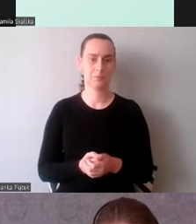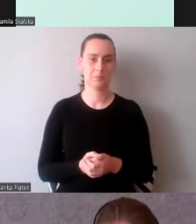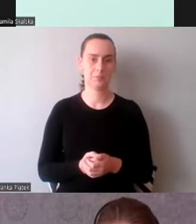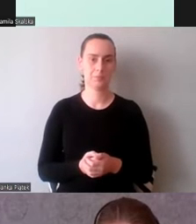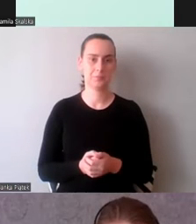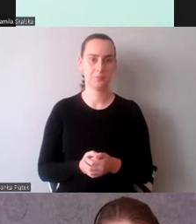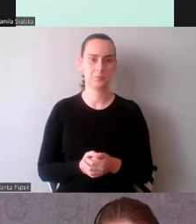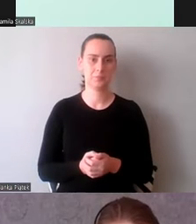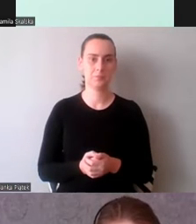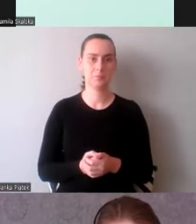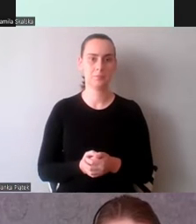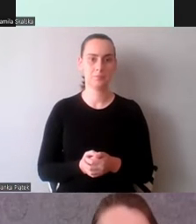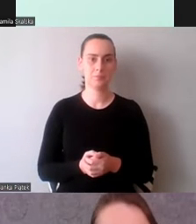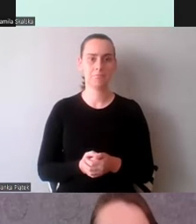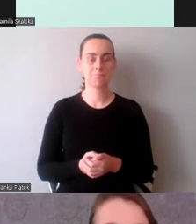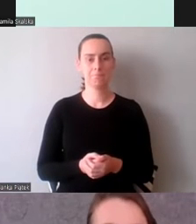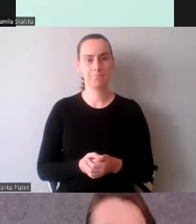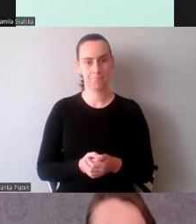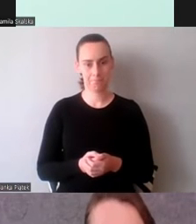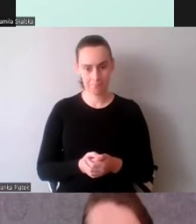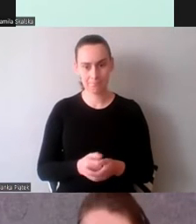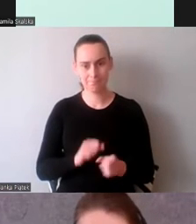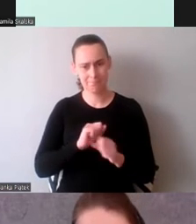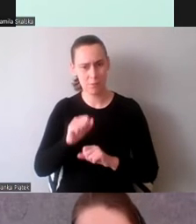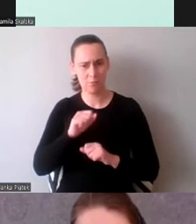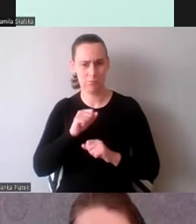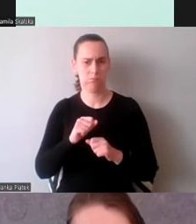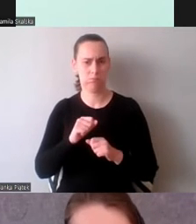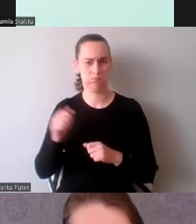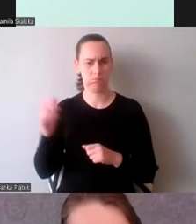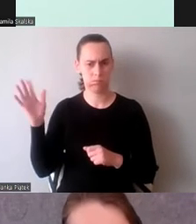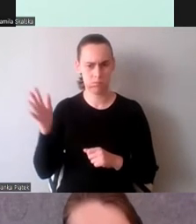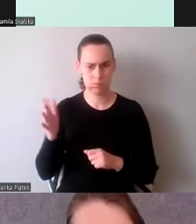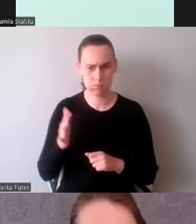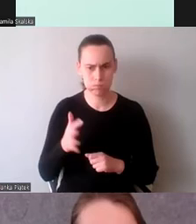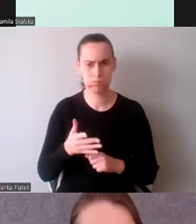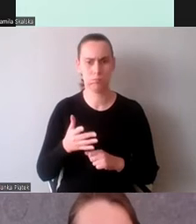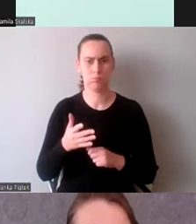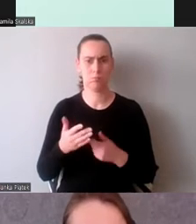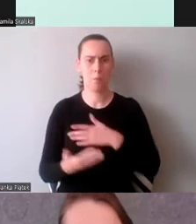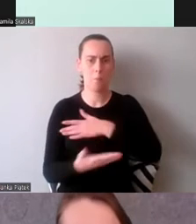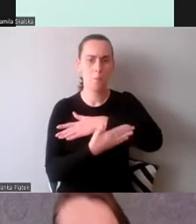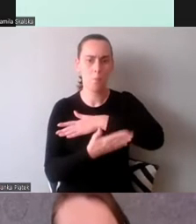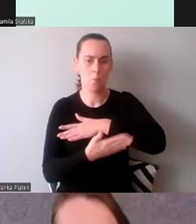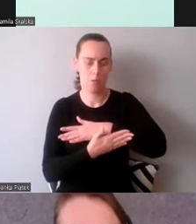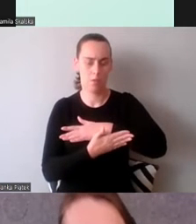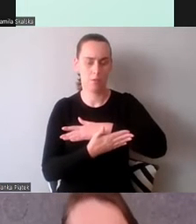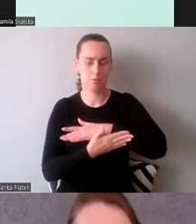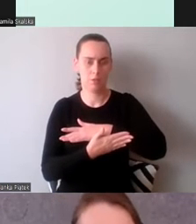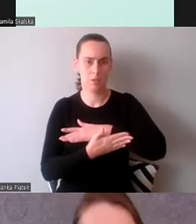I pojawia się mnóstwo założeń na temat tłumaczenia dialogowego.